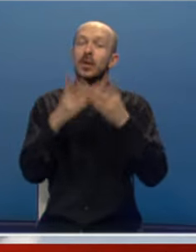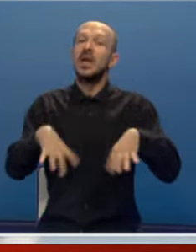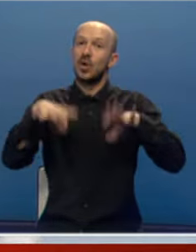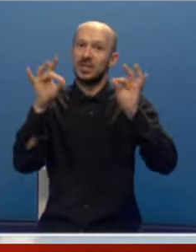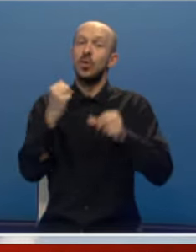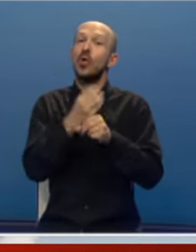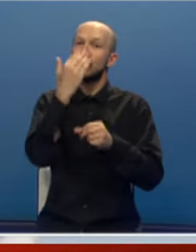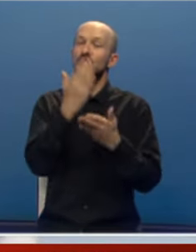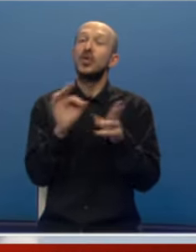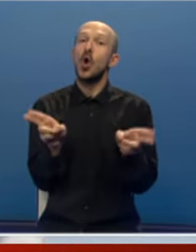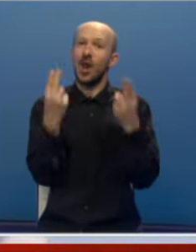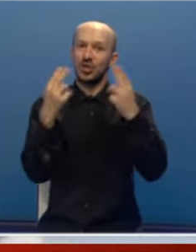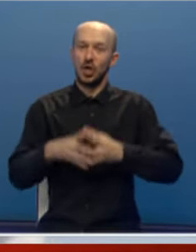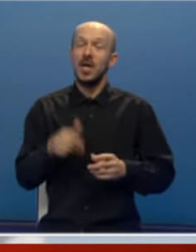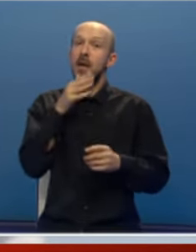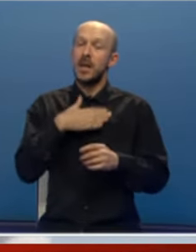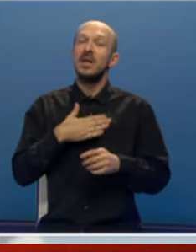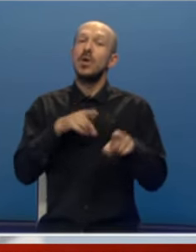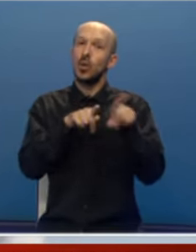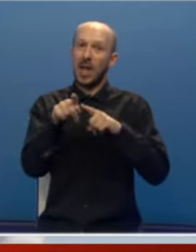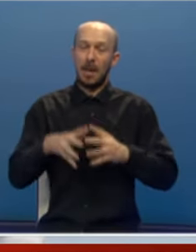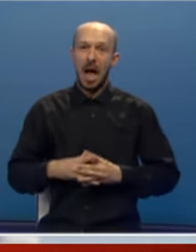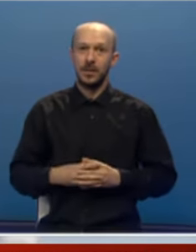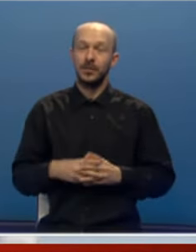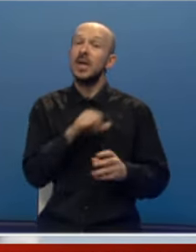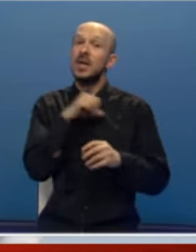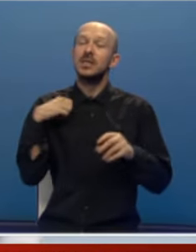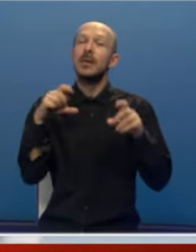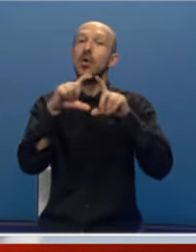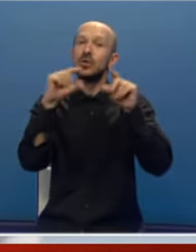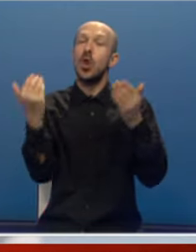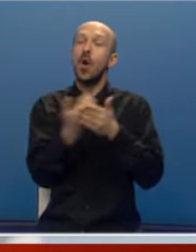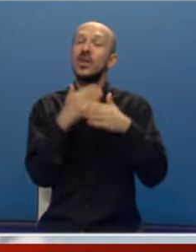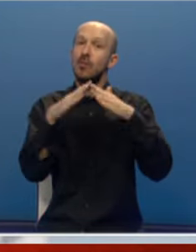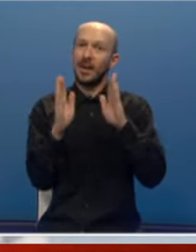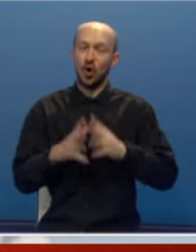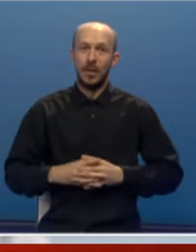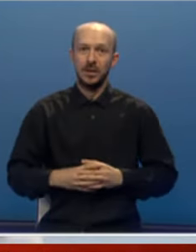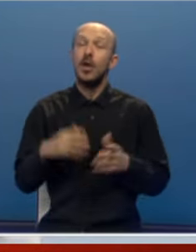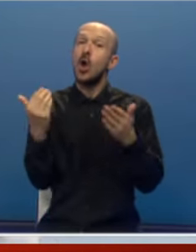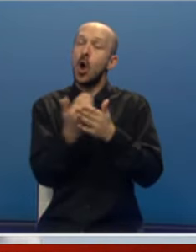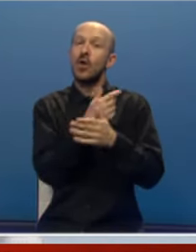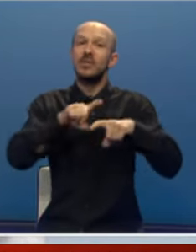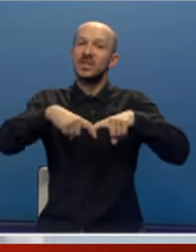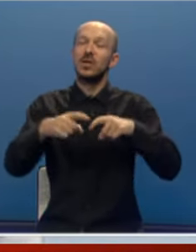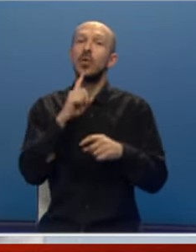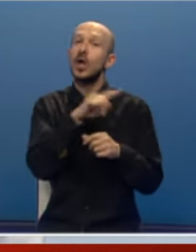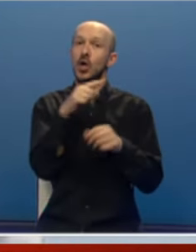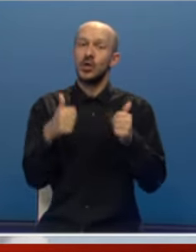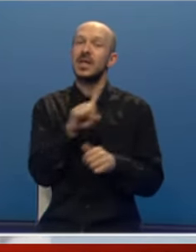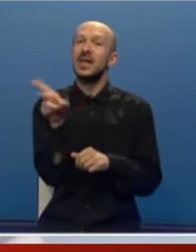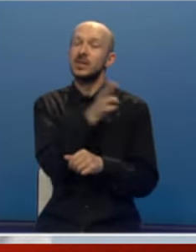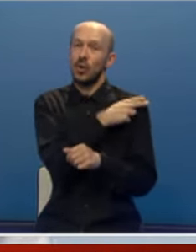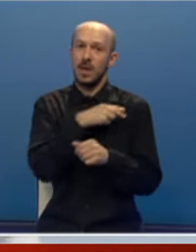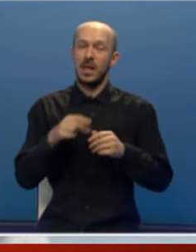diagnostikovati. Posao će biti olakšan i meni i mojim kolegama, samom ustavom, novim objektom, novim nekim stvarima koje do sad nismo